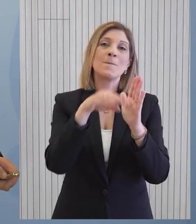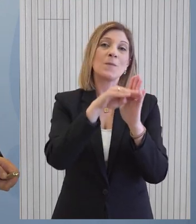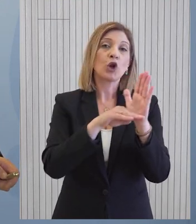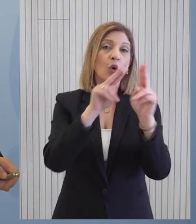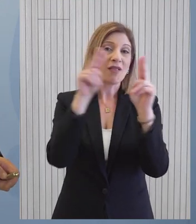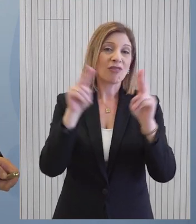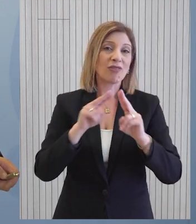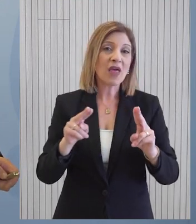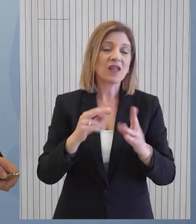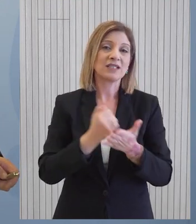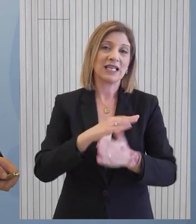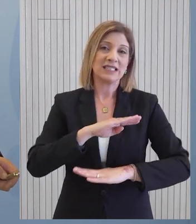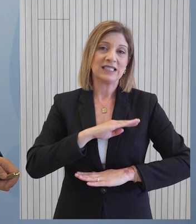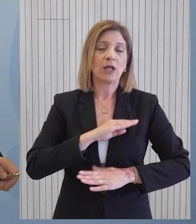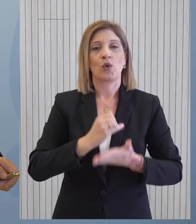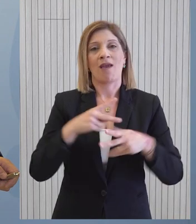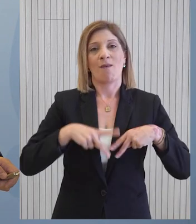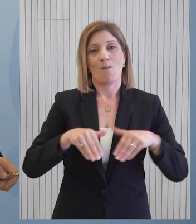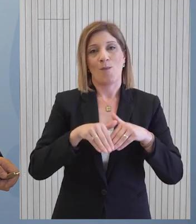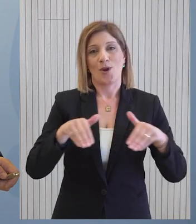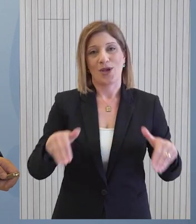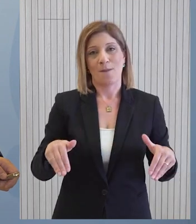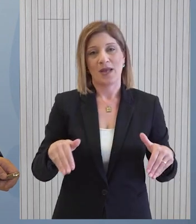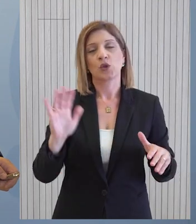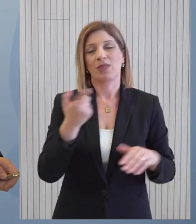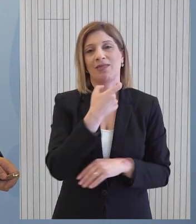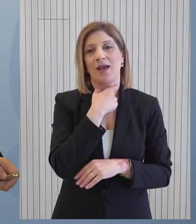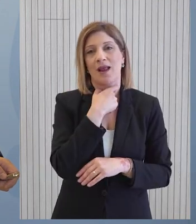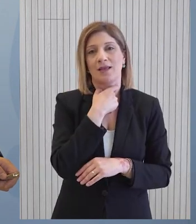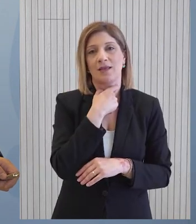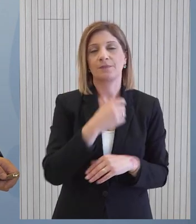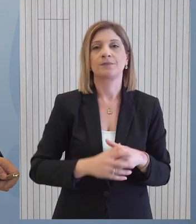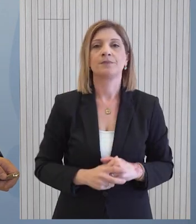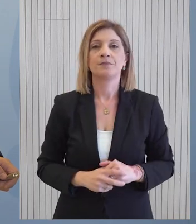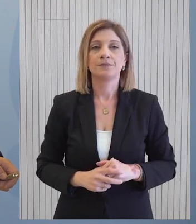συνθήκες που διέπουν και την Εθνική Φρορά και το Υπουργείο Αμήνας αλλά και τις όποιες αντίστοιχές μεταφορές.